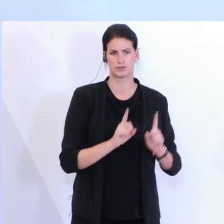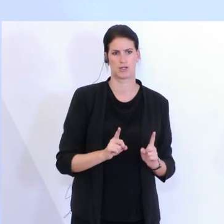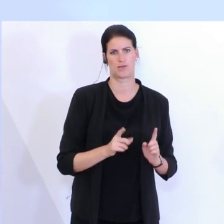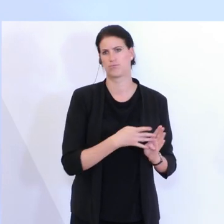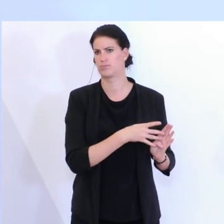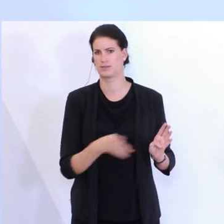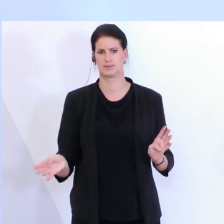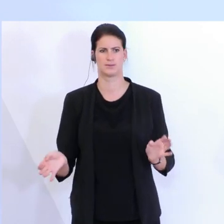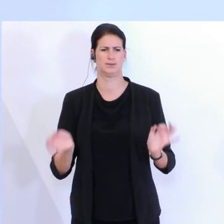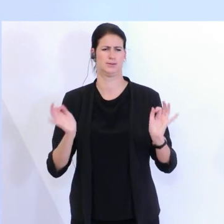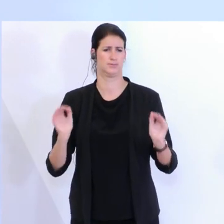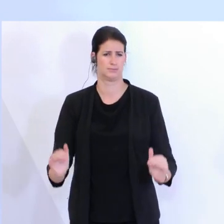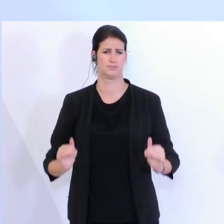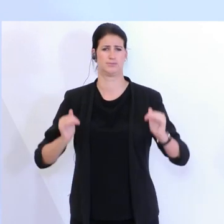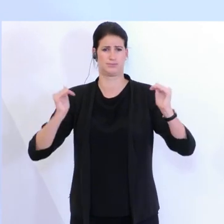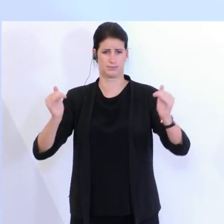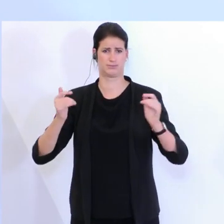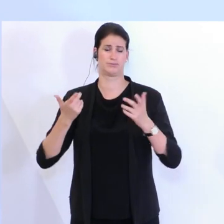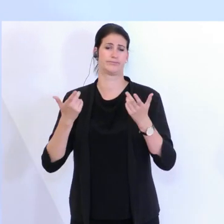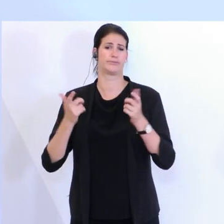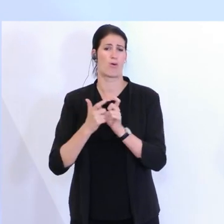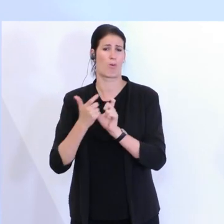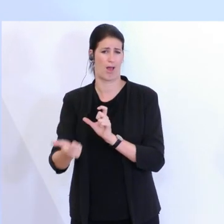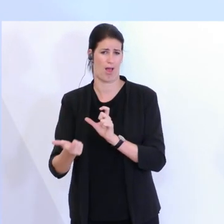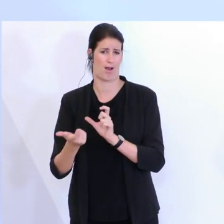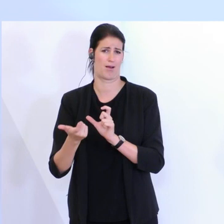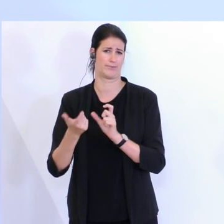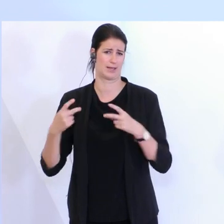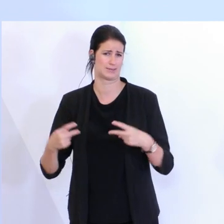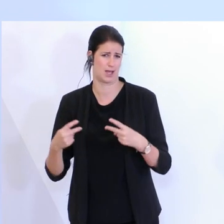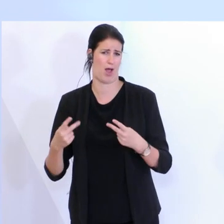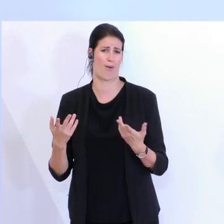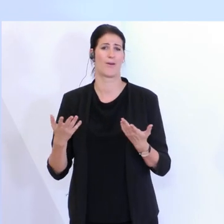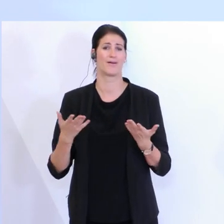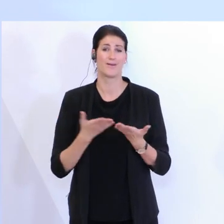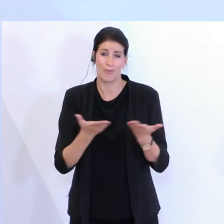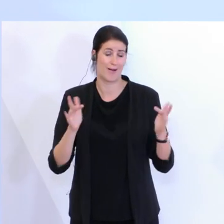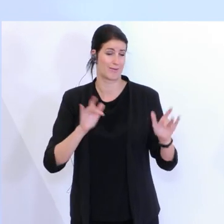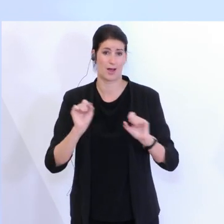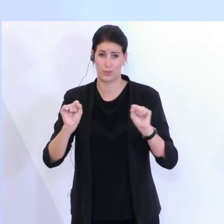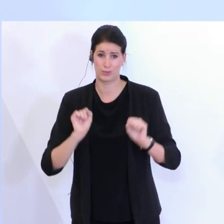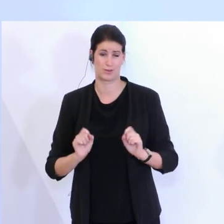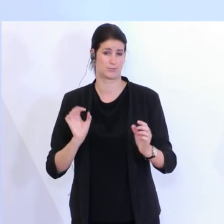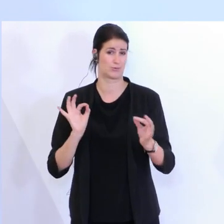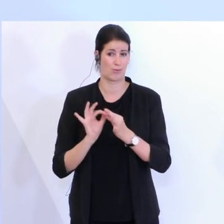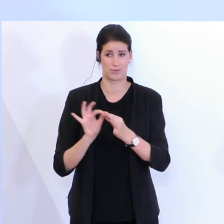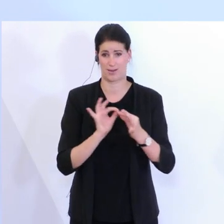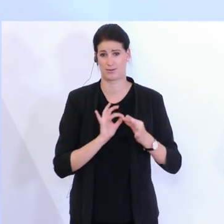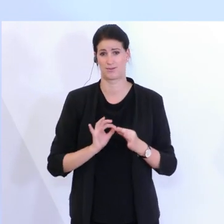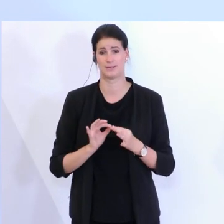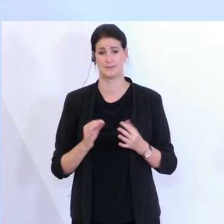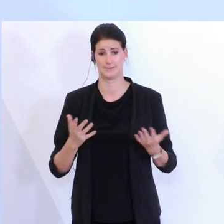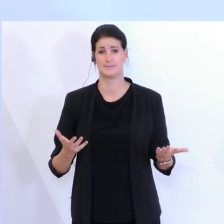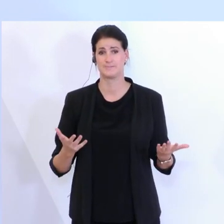Drei-Sterne-Restaurant. Und alle diese Mitgliedsbetriebe, wo ein Kundenverkehr stattfindet, wo Gäste hineingehen, die gewerbliche